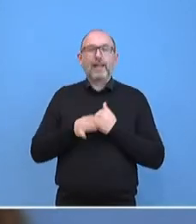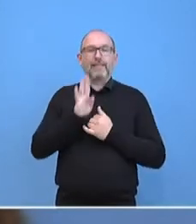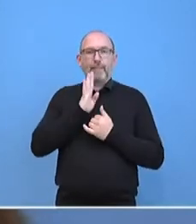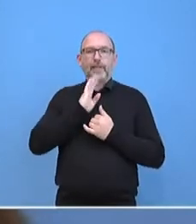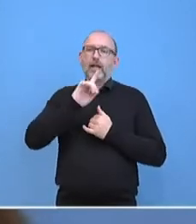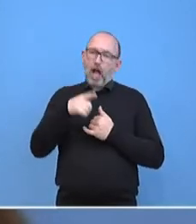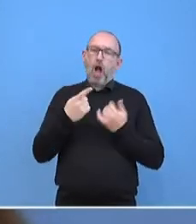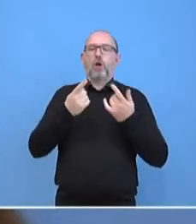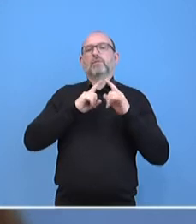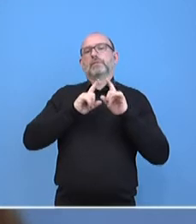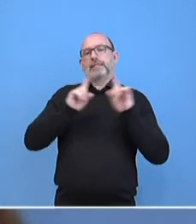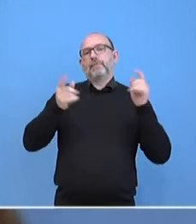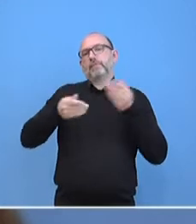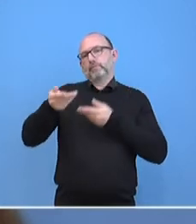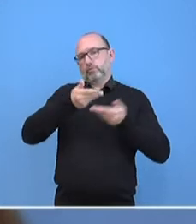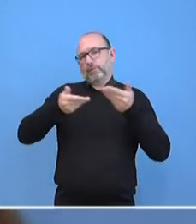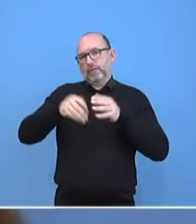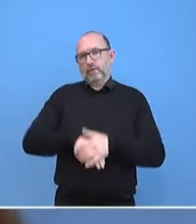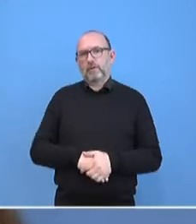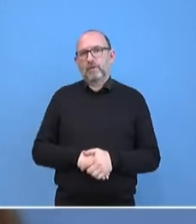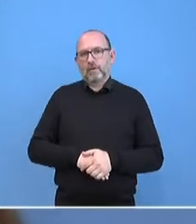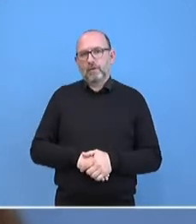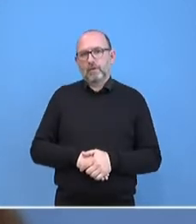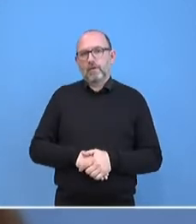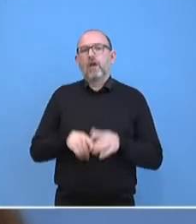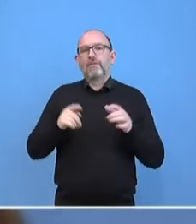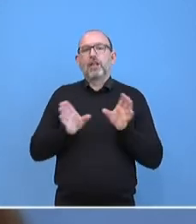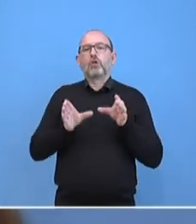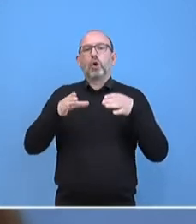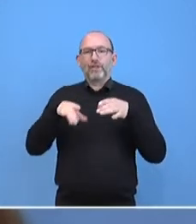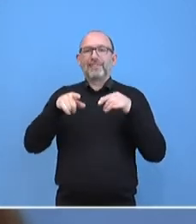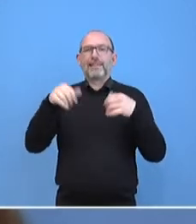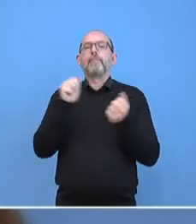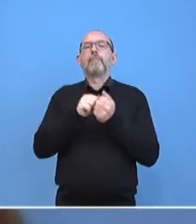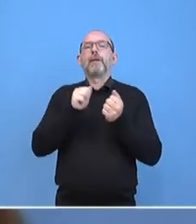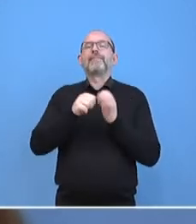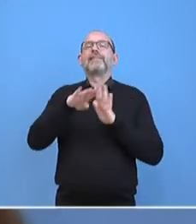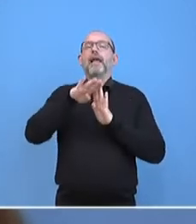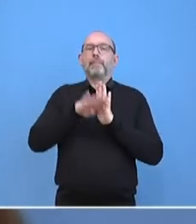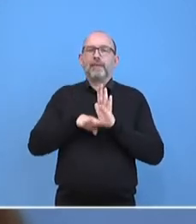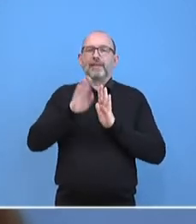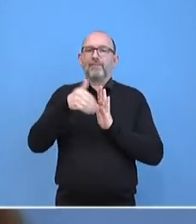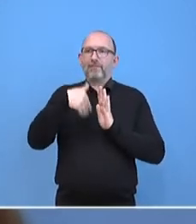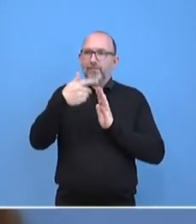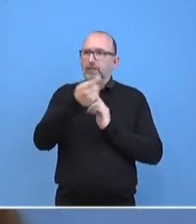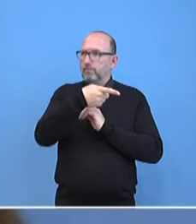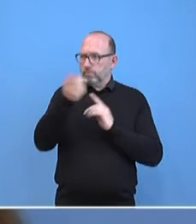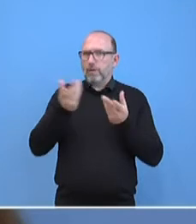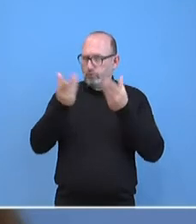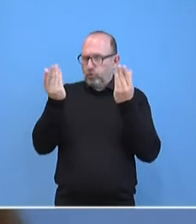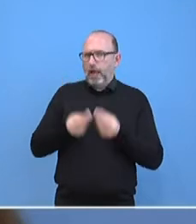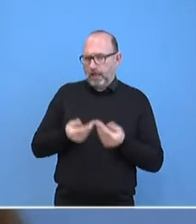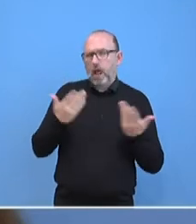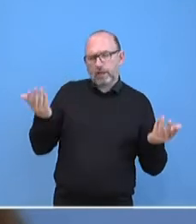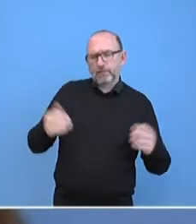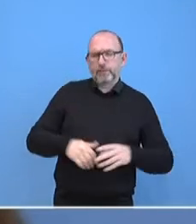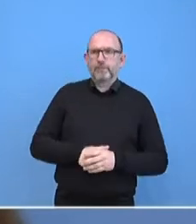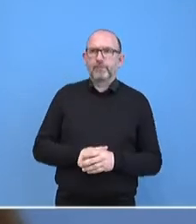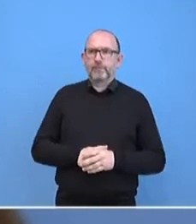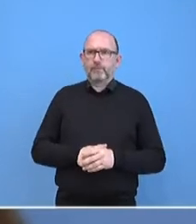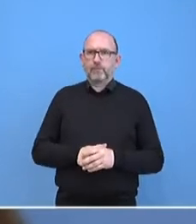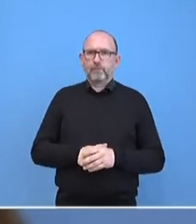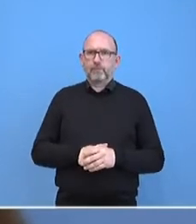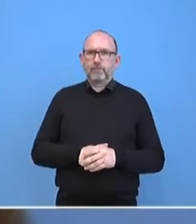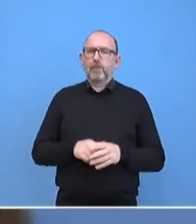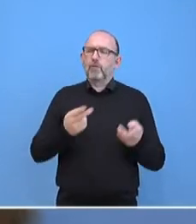Thema sein. Im Übrigen wird es im Anschluss an diese Konferenz auch einen Pressetermin geben, zu dem wir eingeladen haben. Noch mal auf meine